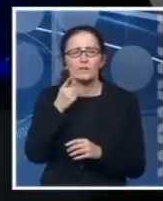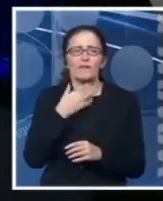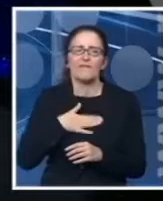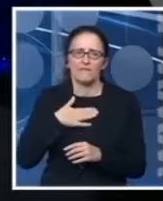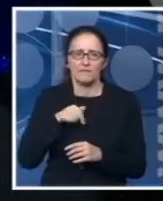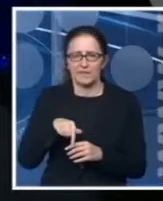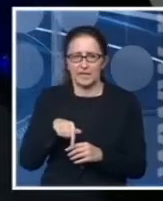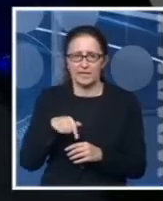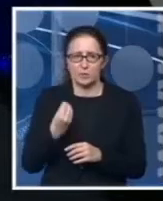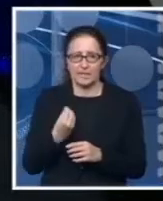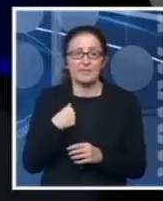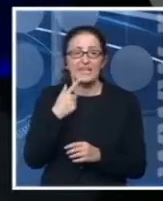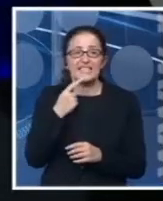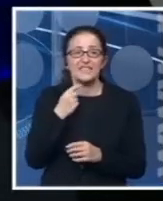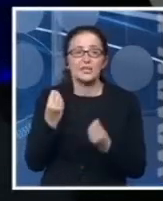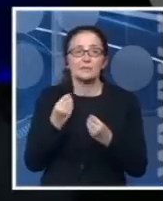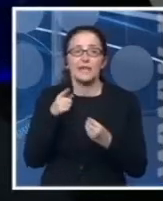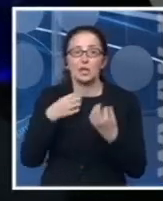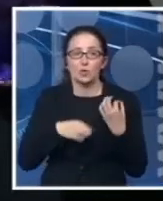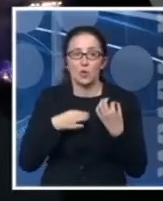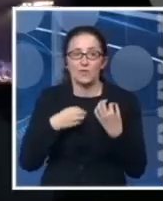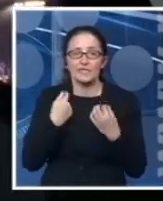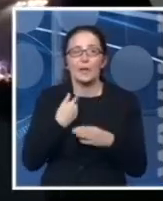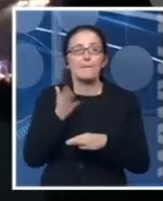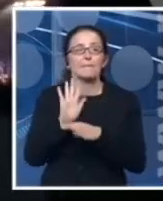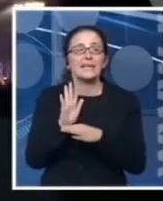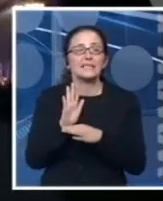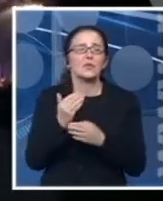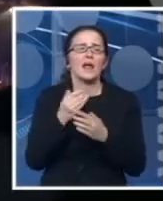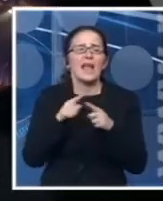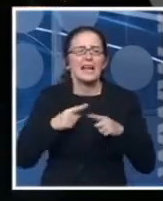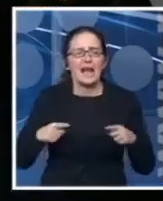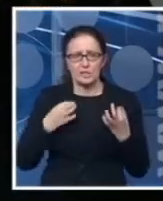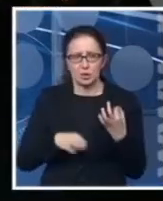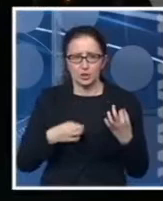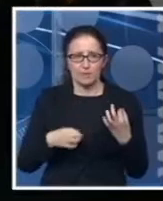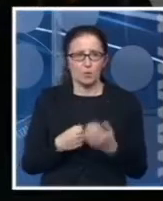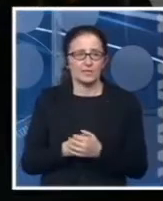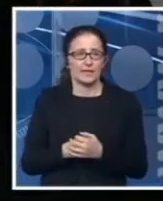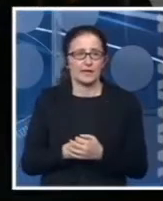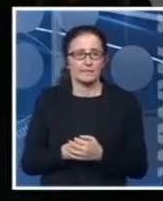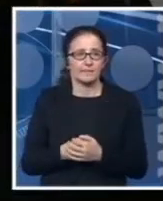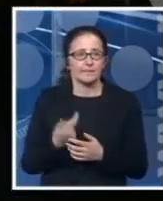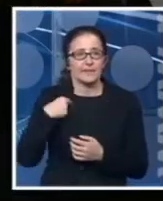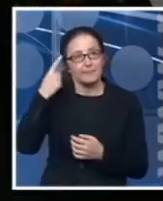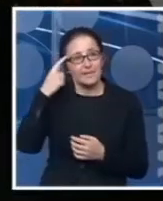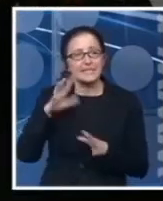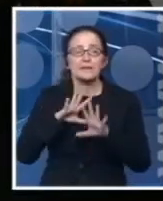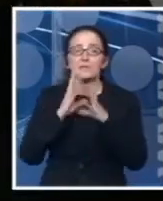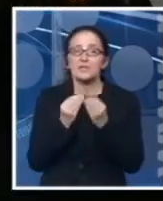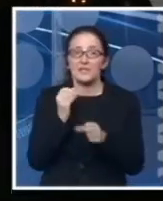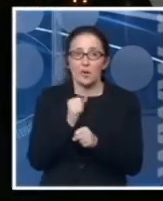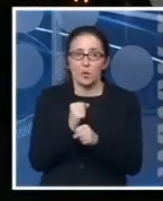ljubazni u Srbiji. Sviđa mi se što se na festivalu predstavlja mnogo muzičkih stilova. Delo je mi kao da je sve